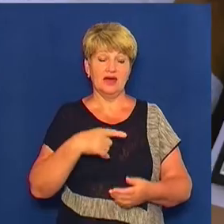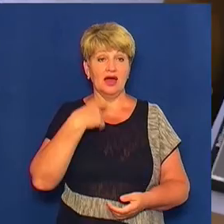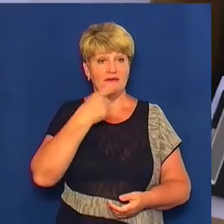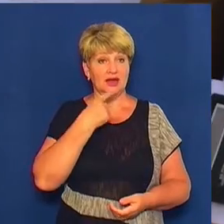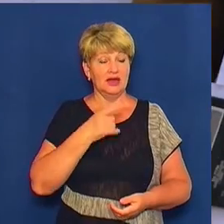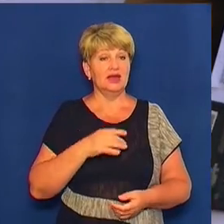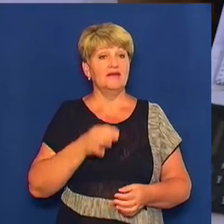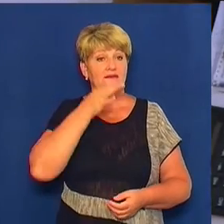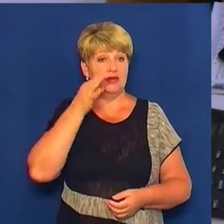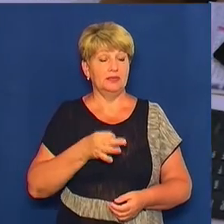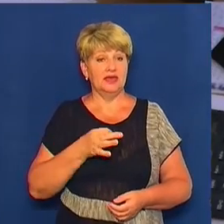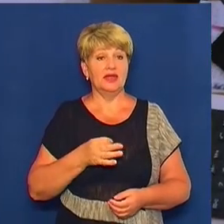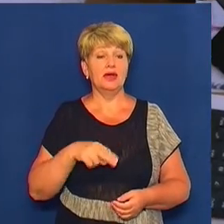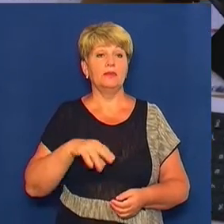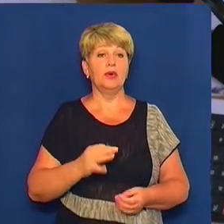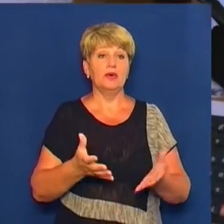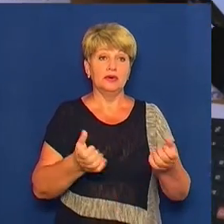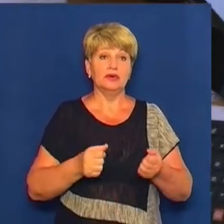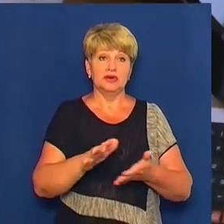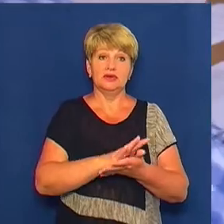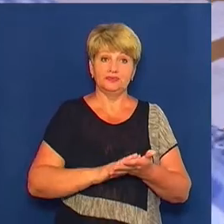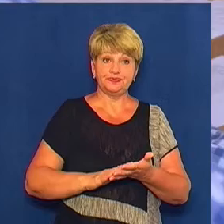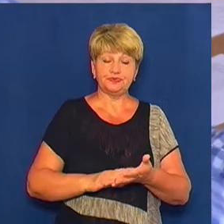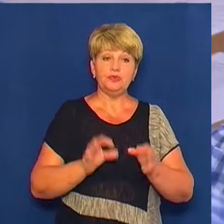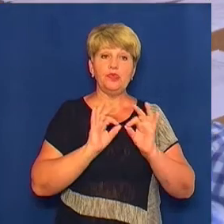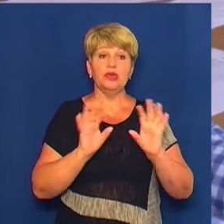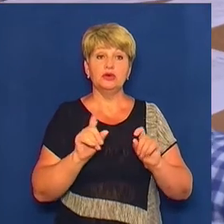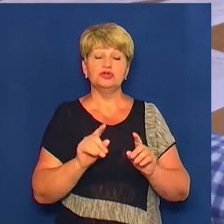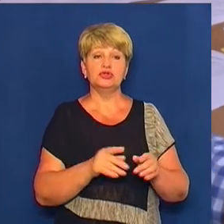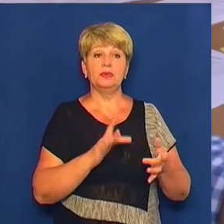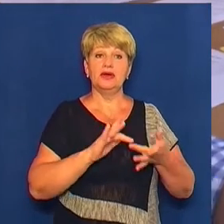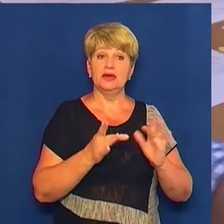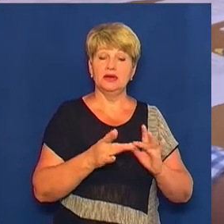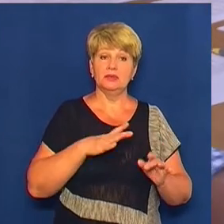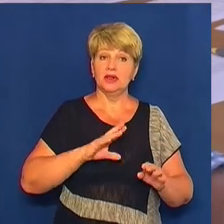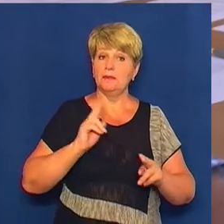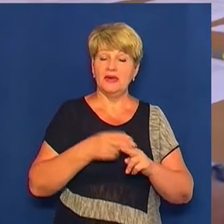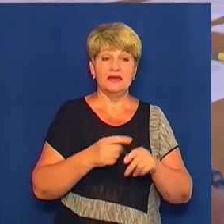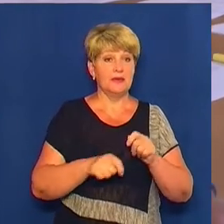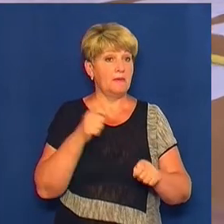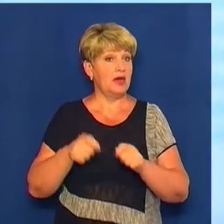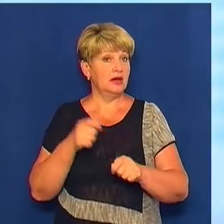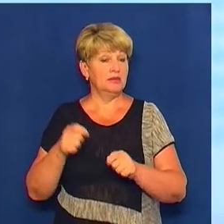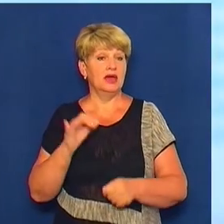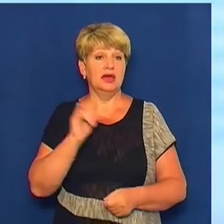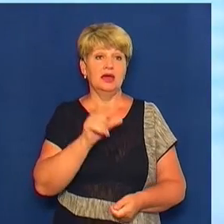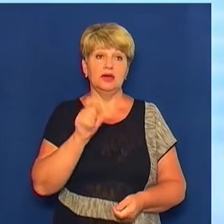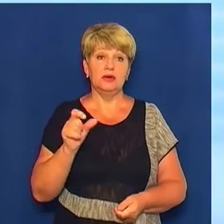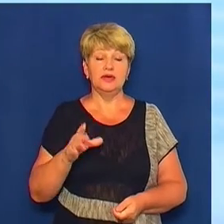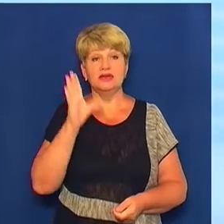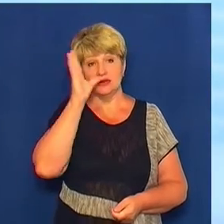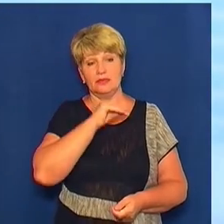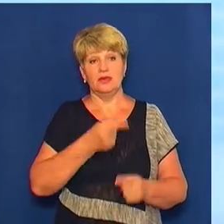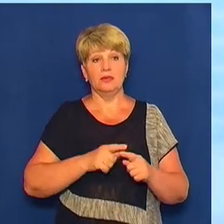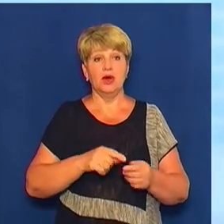їхній прийом Геннадій Калейніков. Розповідає, щоб і система працювала безперебійно, і абітурієнти встигли оцінити свої шанси,